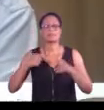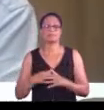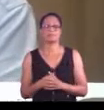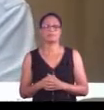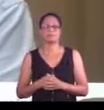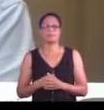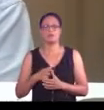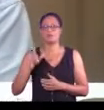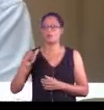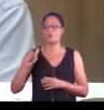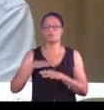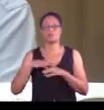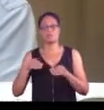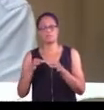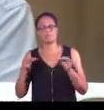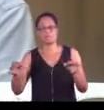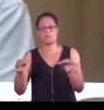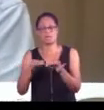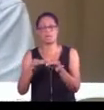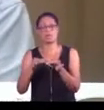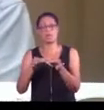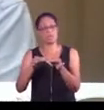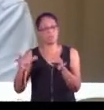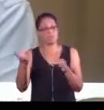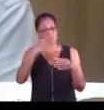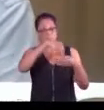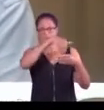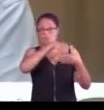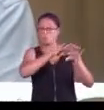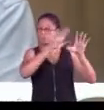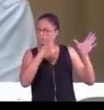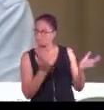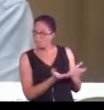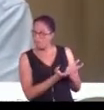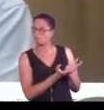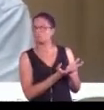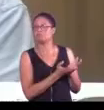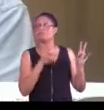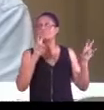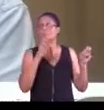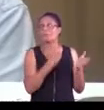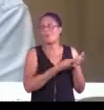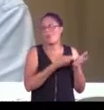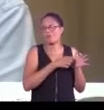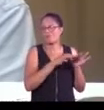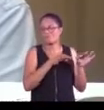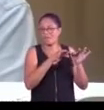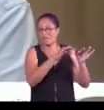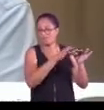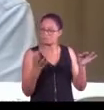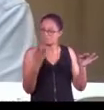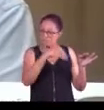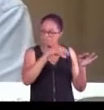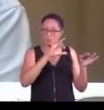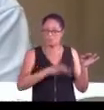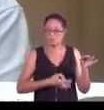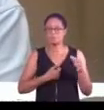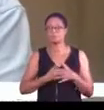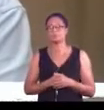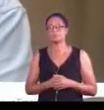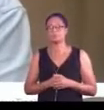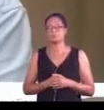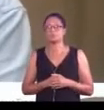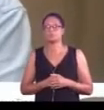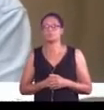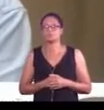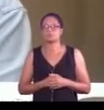où il y a donc les terrains qui font partie de la banque de terre, nous avons eu l'occasion de prendre des engagements vis-à